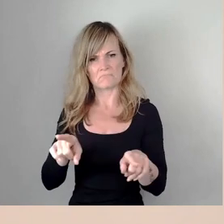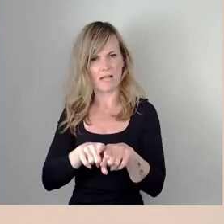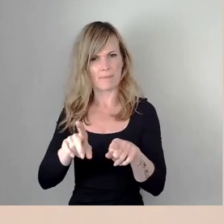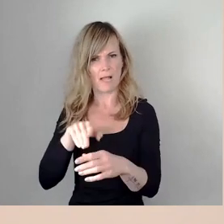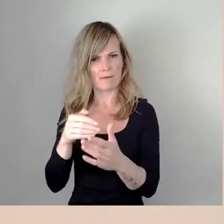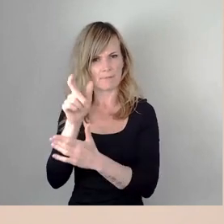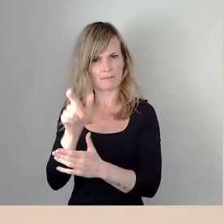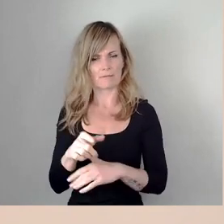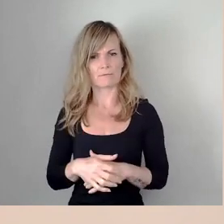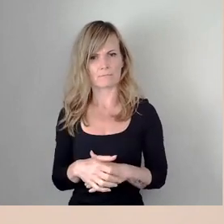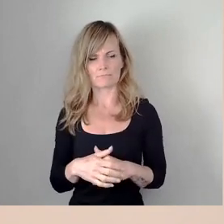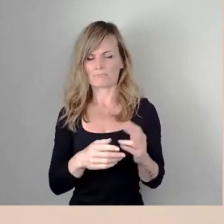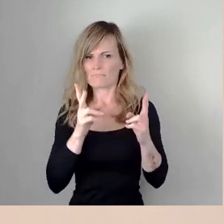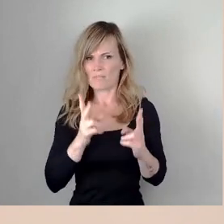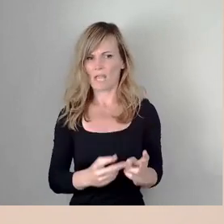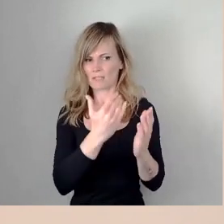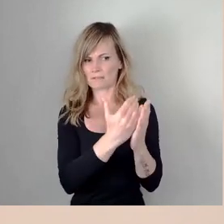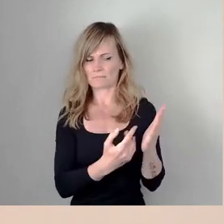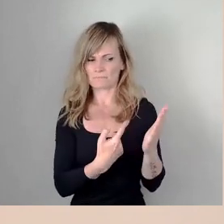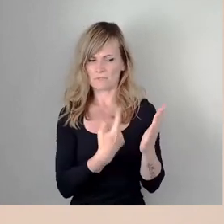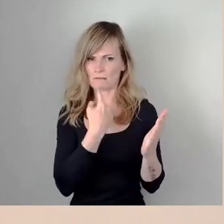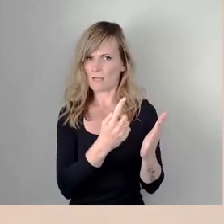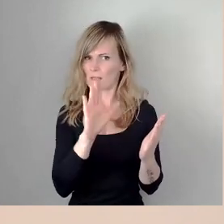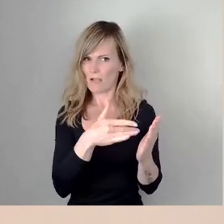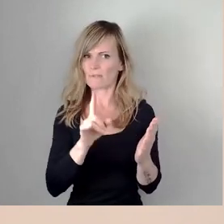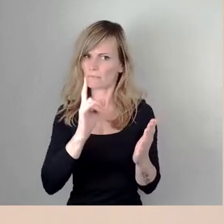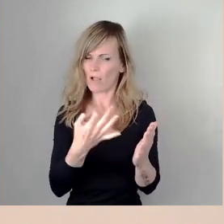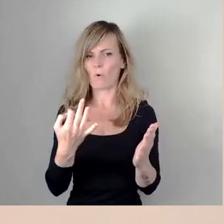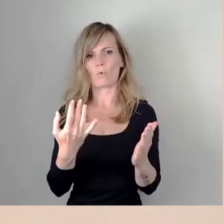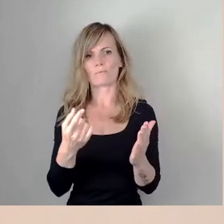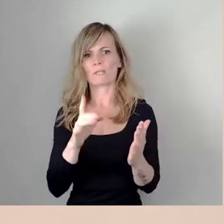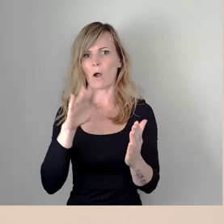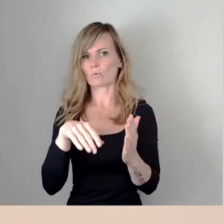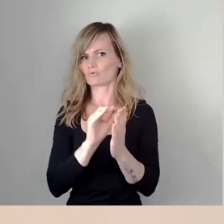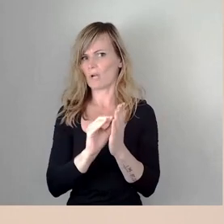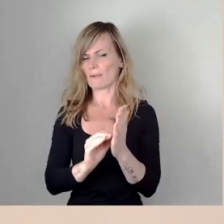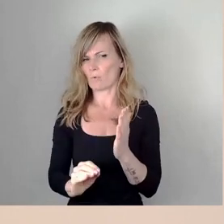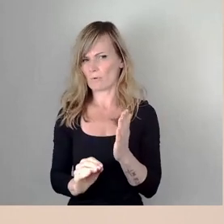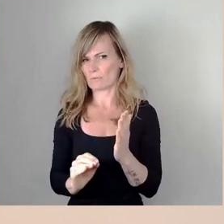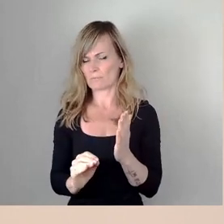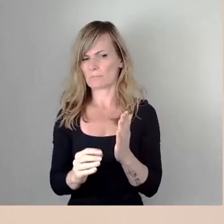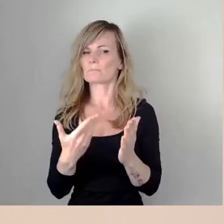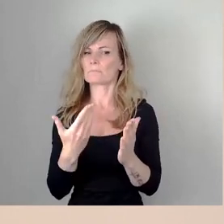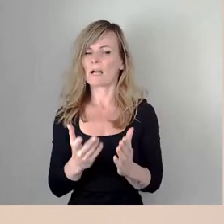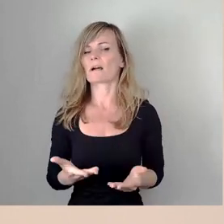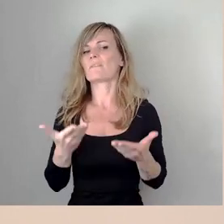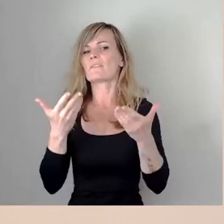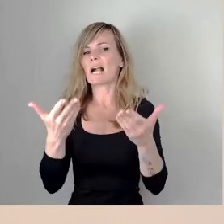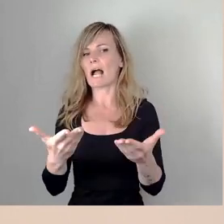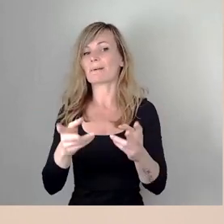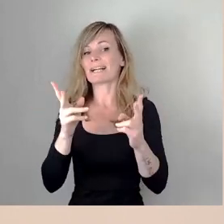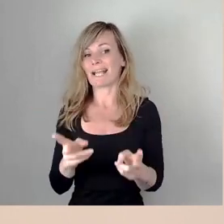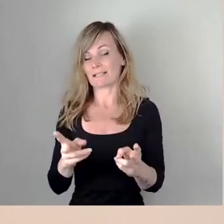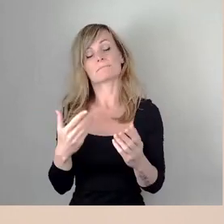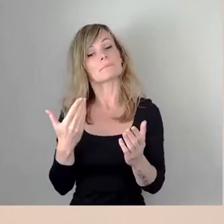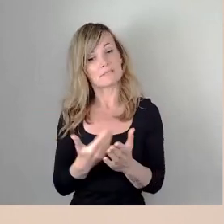Bewertung Beihilfe von Vergaberecht als nicht mehr möglich angesehen. Insofern schlagen